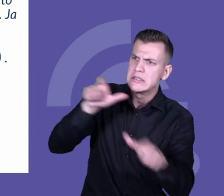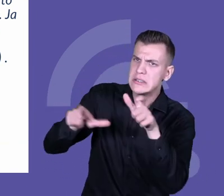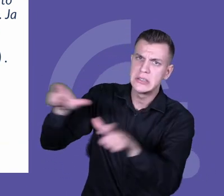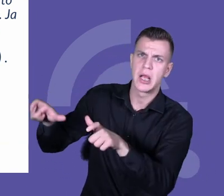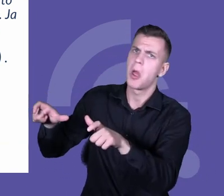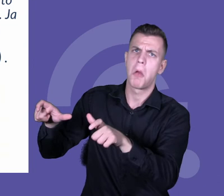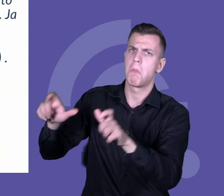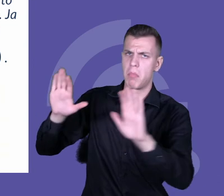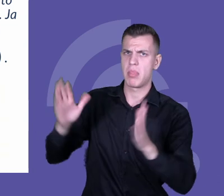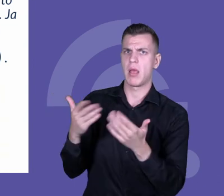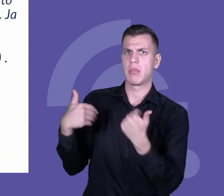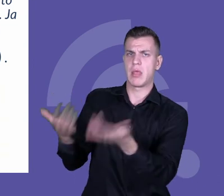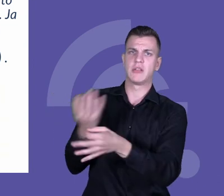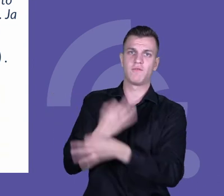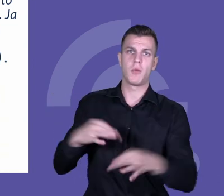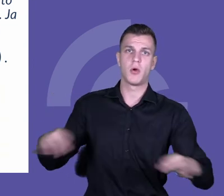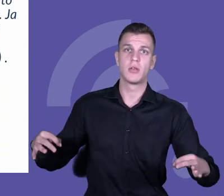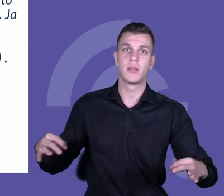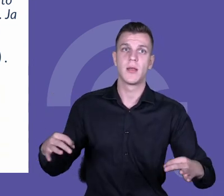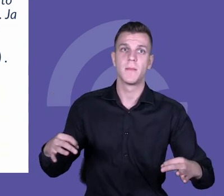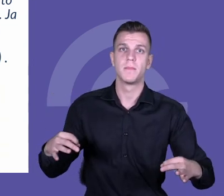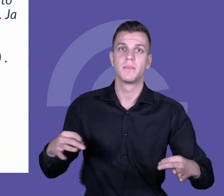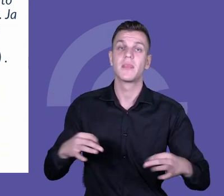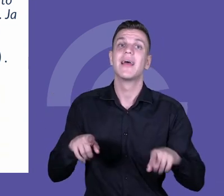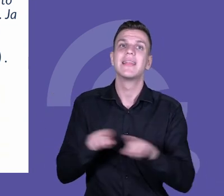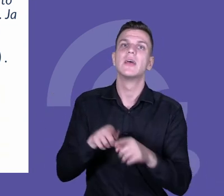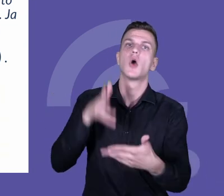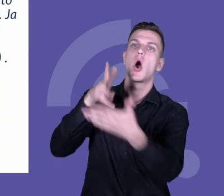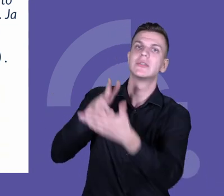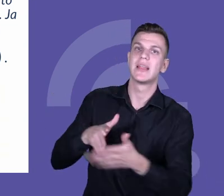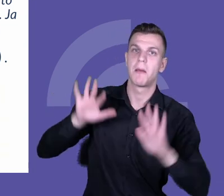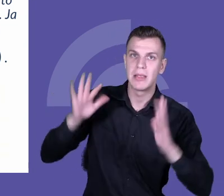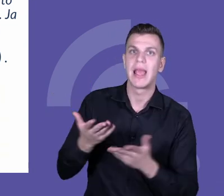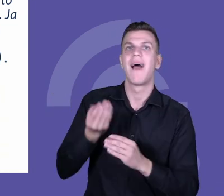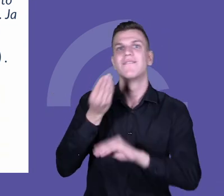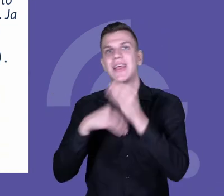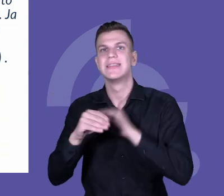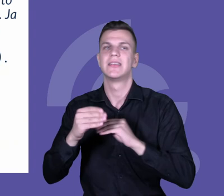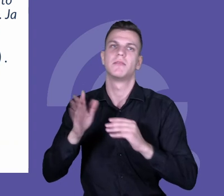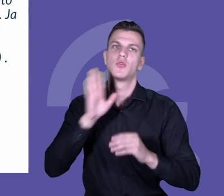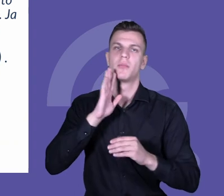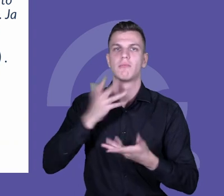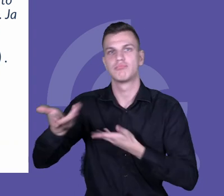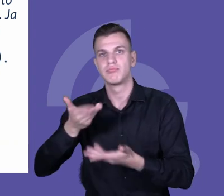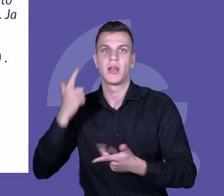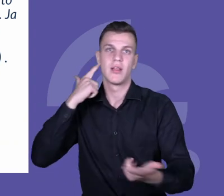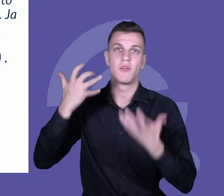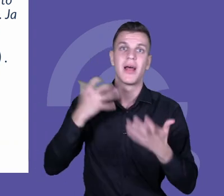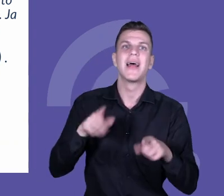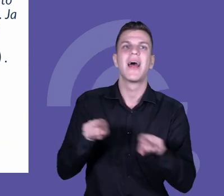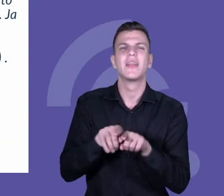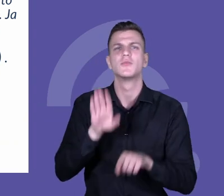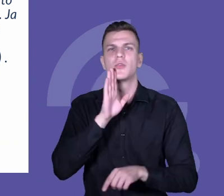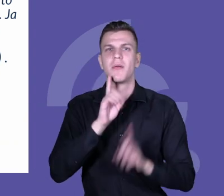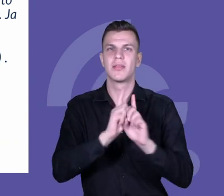również więcej, więcej w miejscu oceny punktowej jest więcej informacji zwrotnej, a także taka umiejętność refleksji i